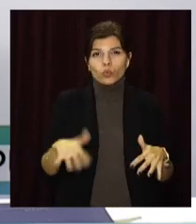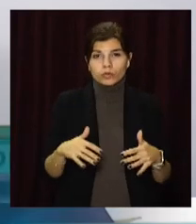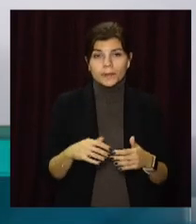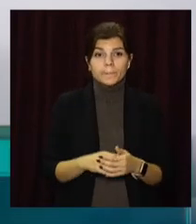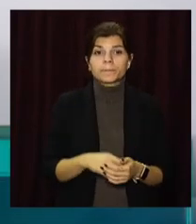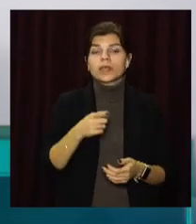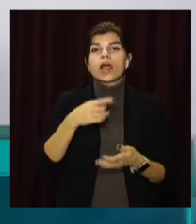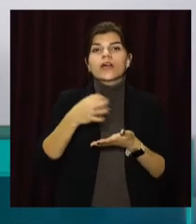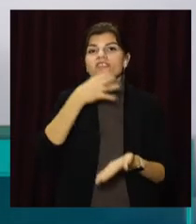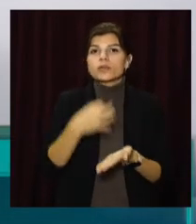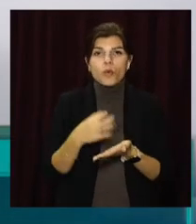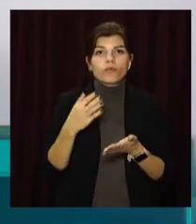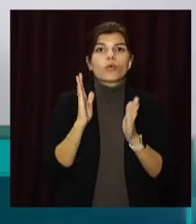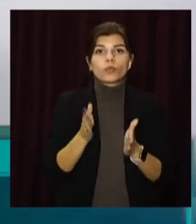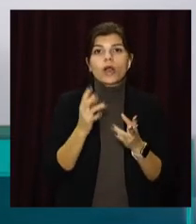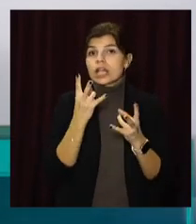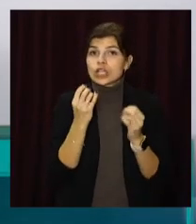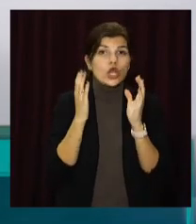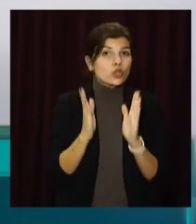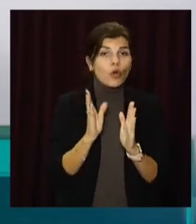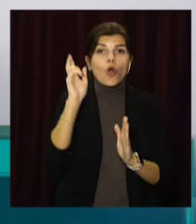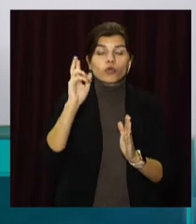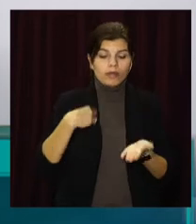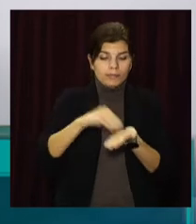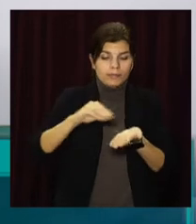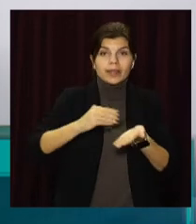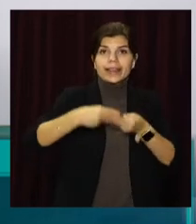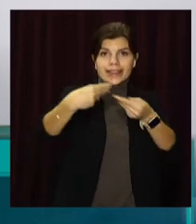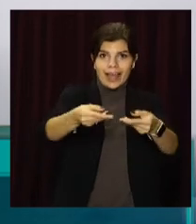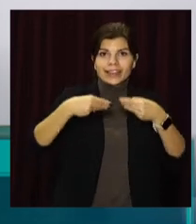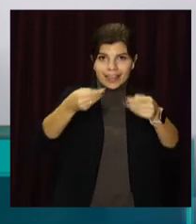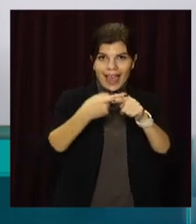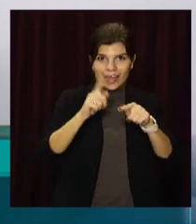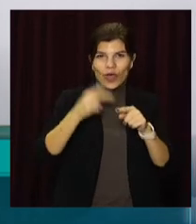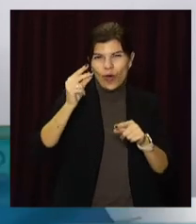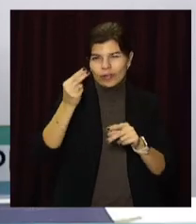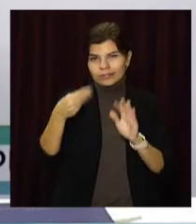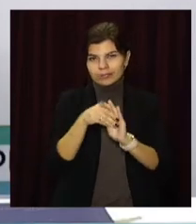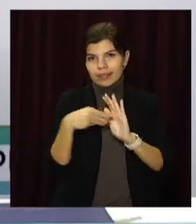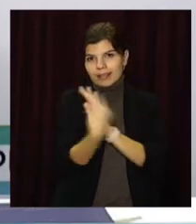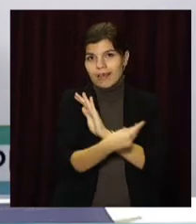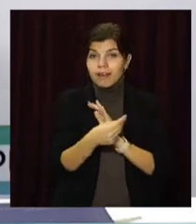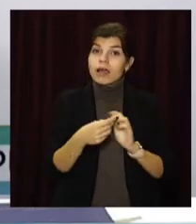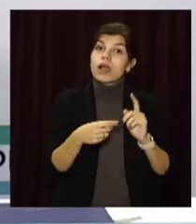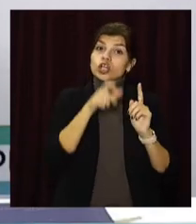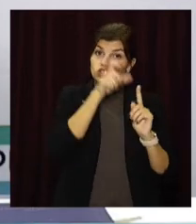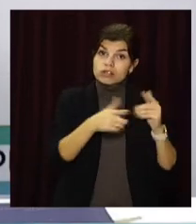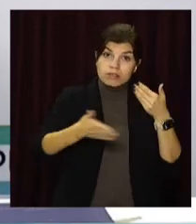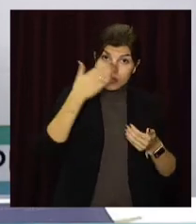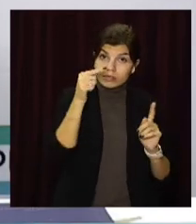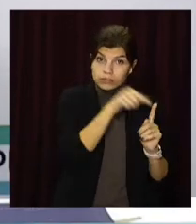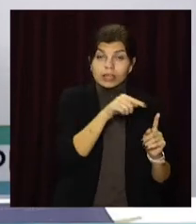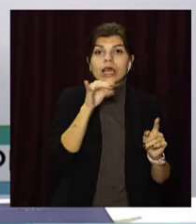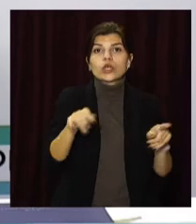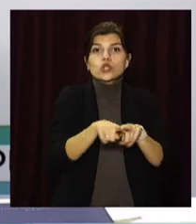лише для тих осіб, які підробляють сертифікати та збувають їх з метою отримання якоїсь прибутки, але й для